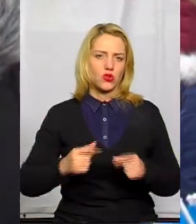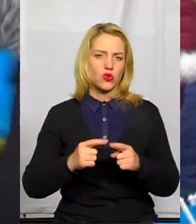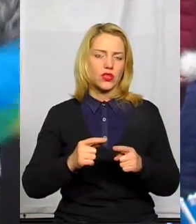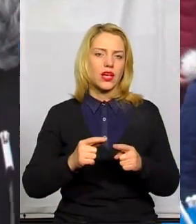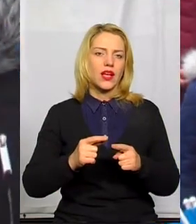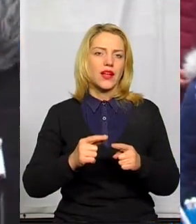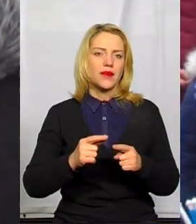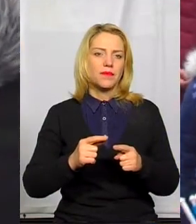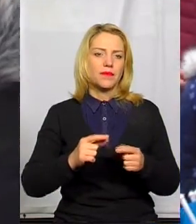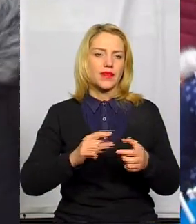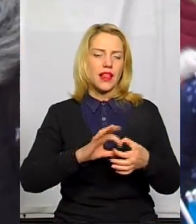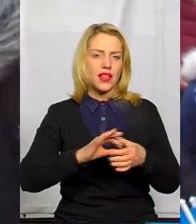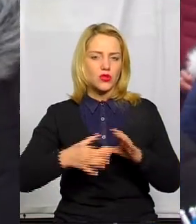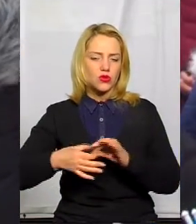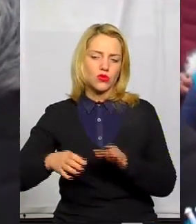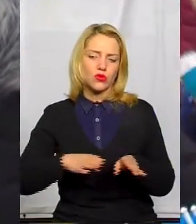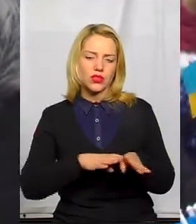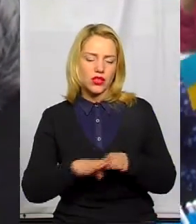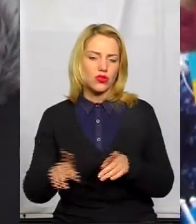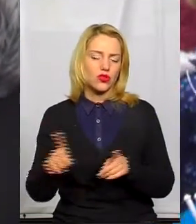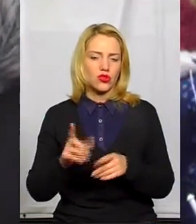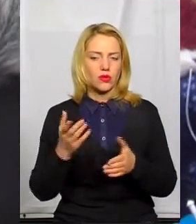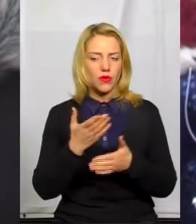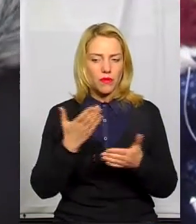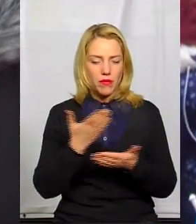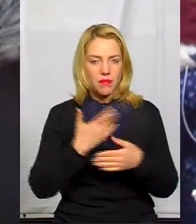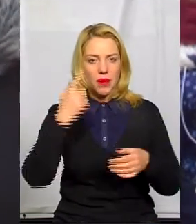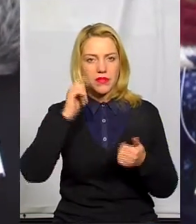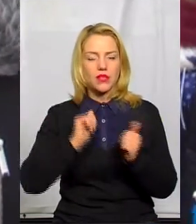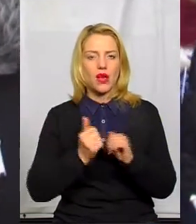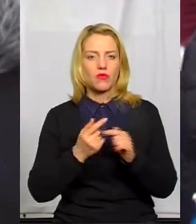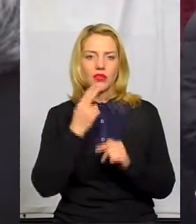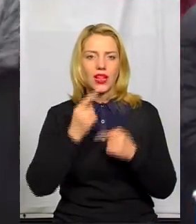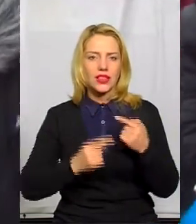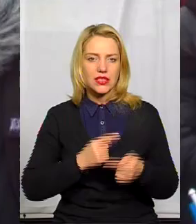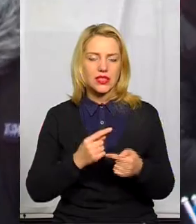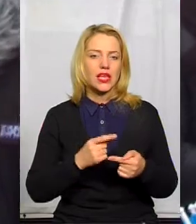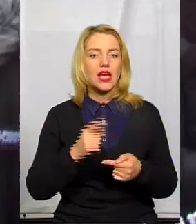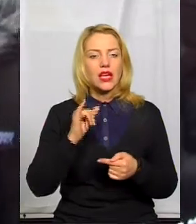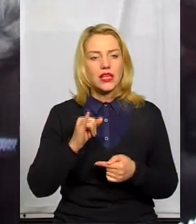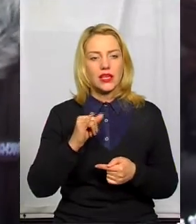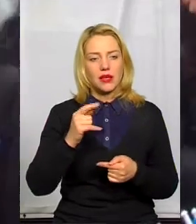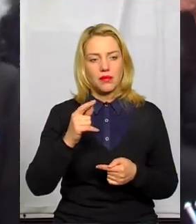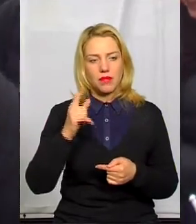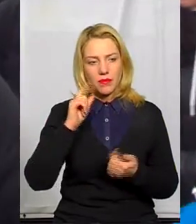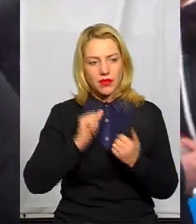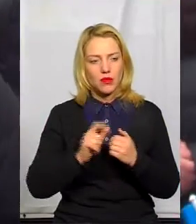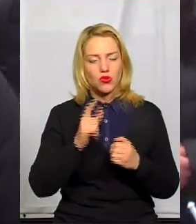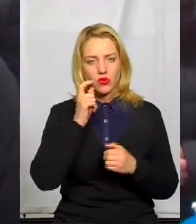символом того, що ми пам'ятаємо традиції, пам'ятаємо те, що Україна єдина. І хочемо, щоб